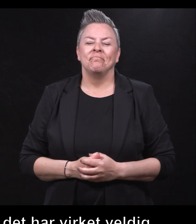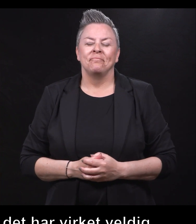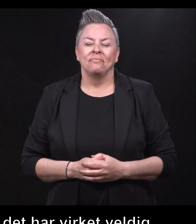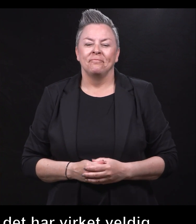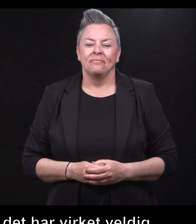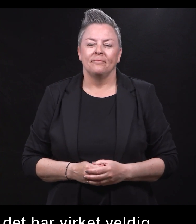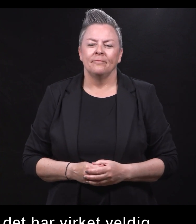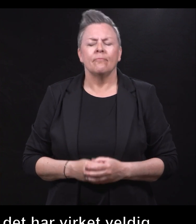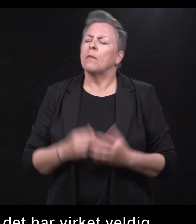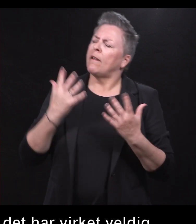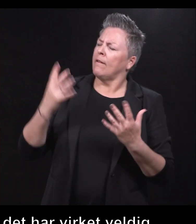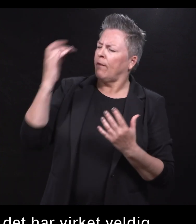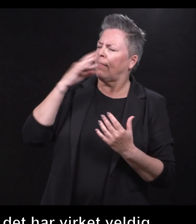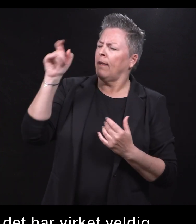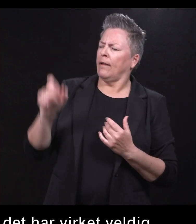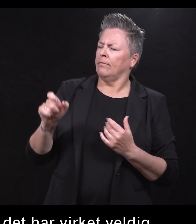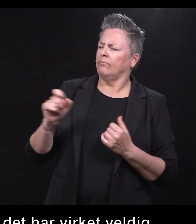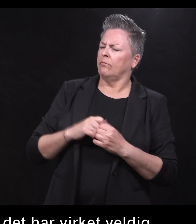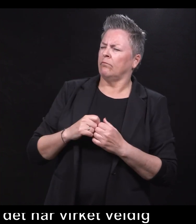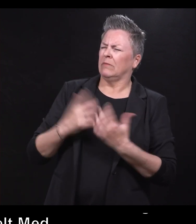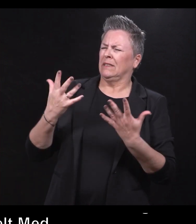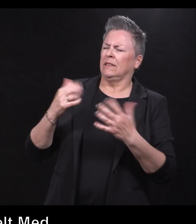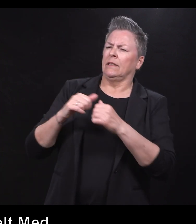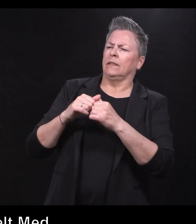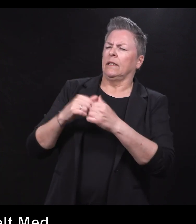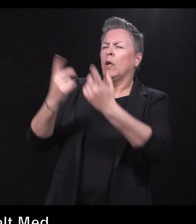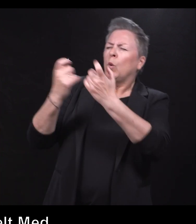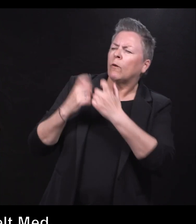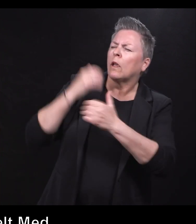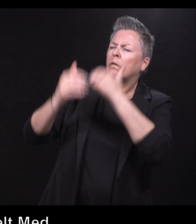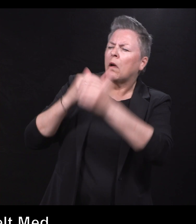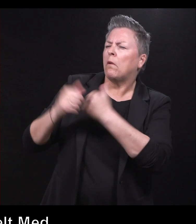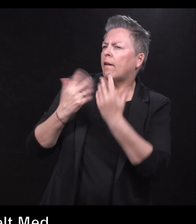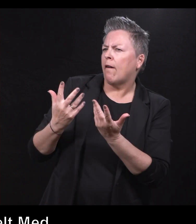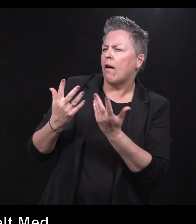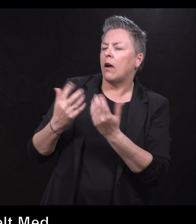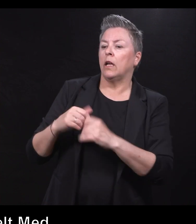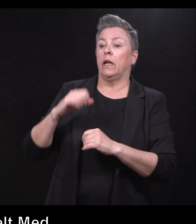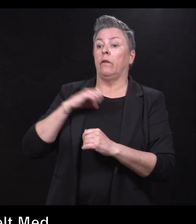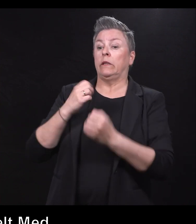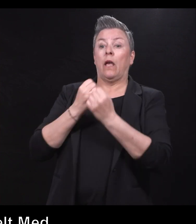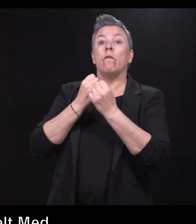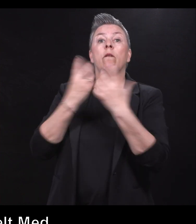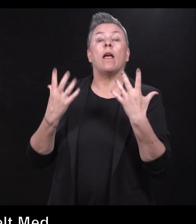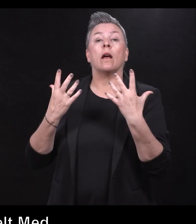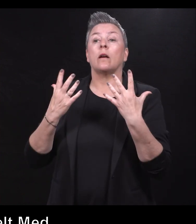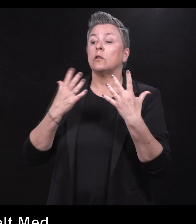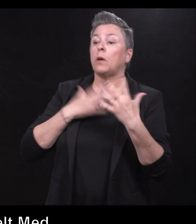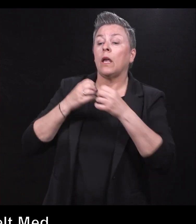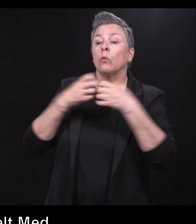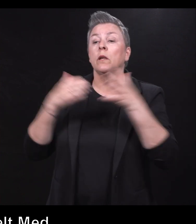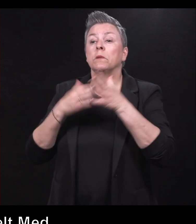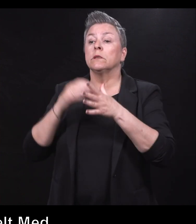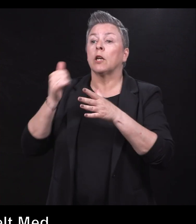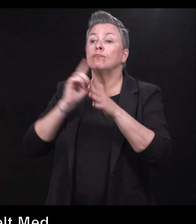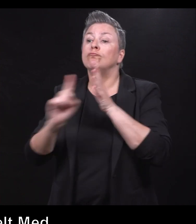Hva tenker du at det de store utfordringene fremover da, hvis flere med utviklingshemming skal komme inn